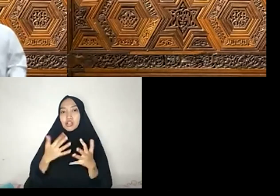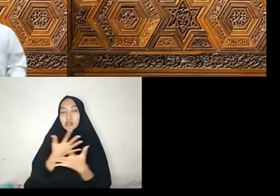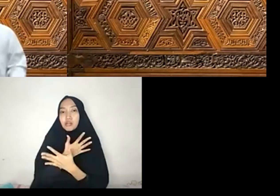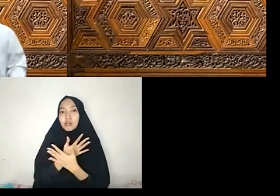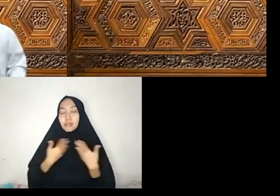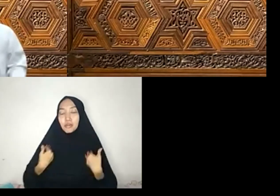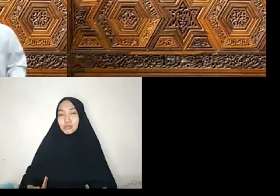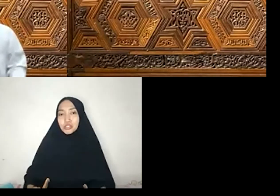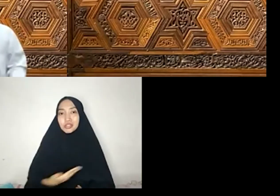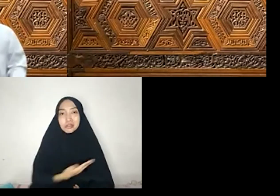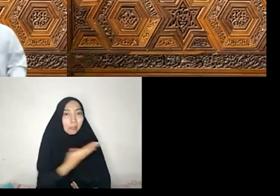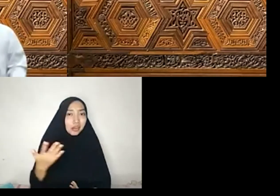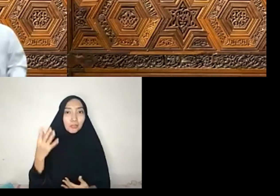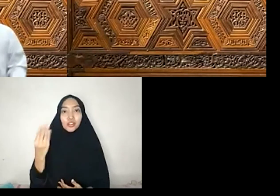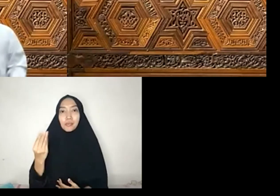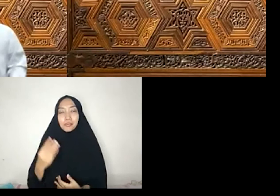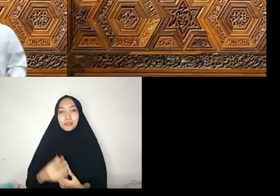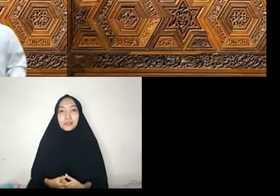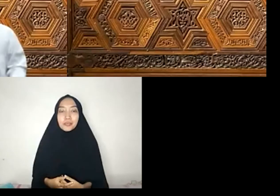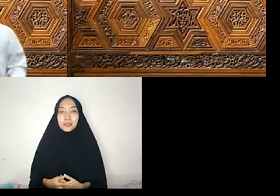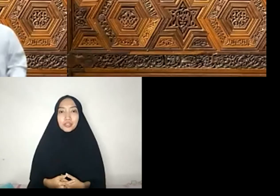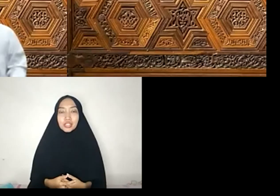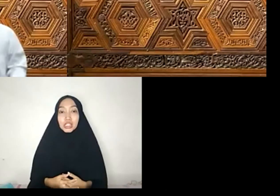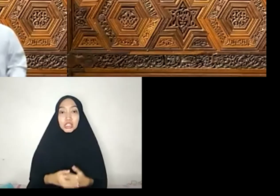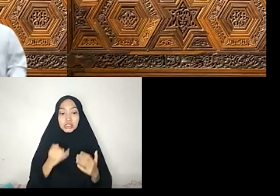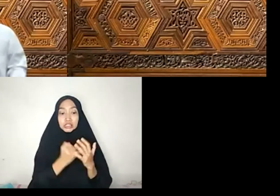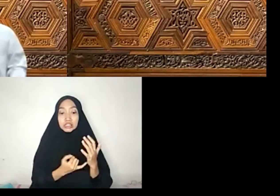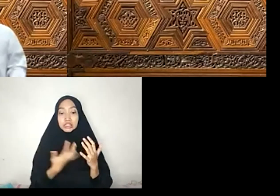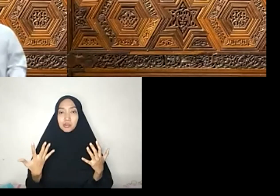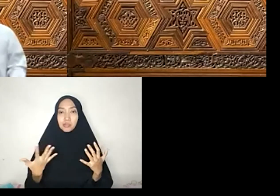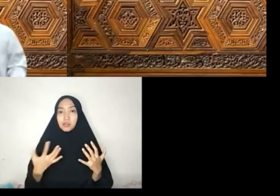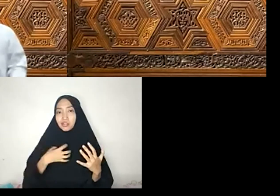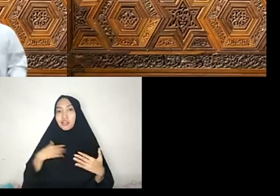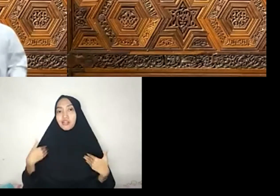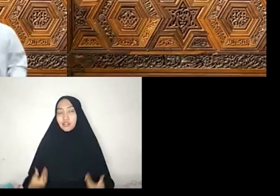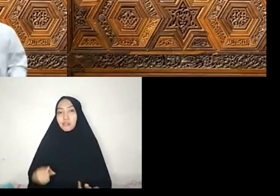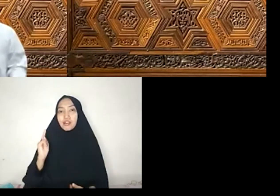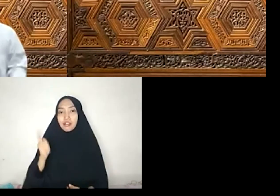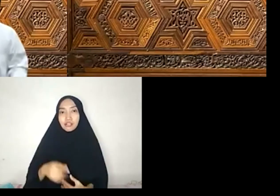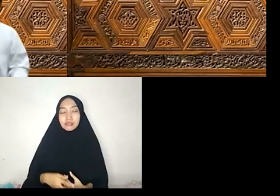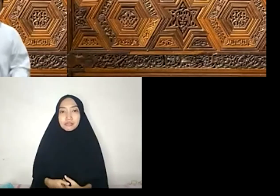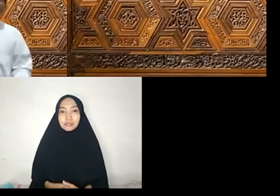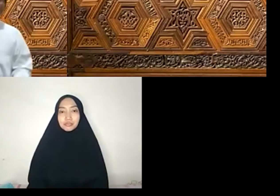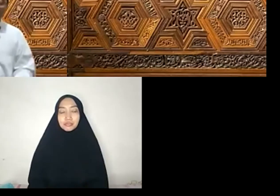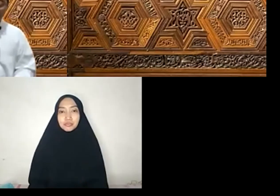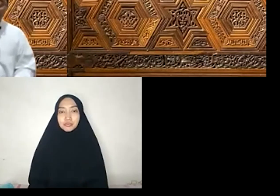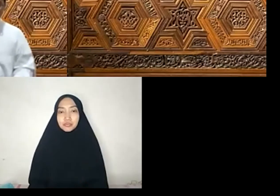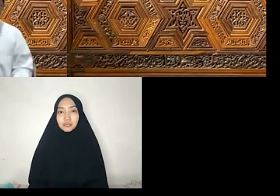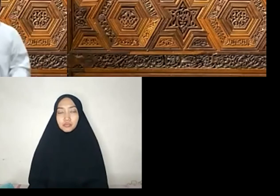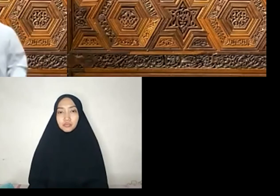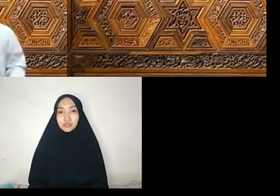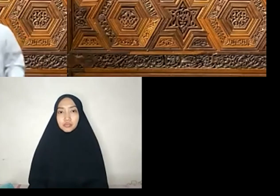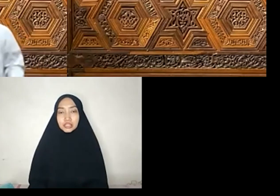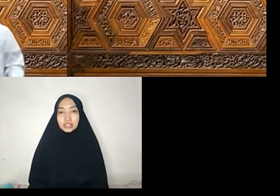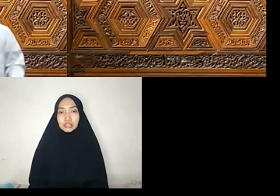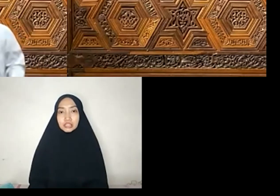dan kapanpun Termasuk di dalamnya Persoalan Hak asasi manusia Namun sebagian umat Islam Yang